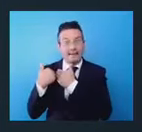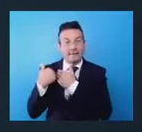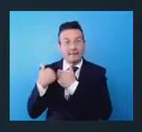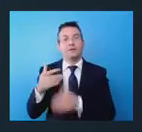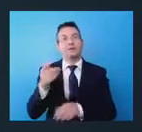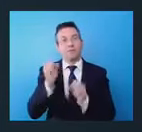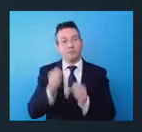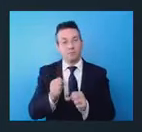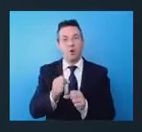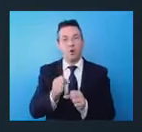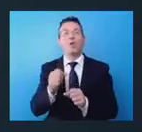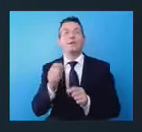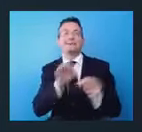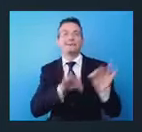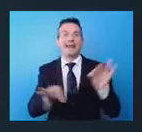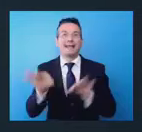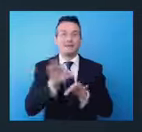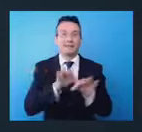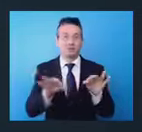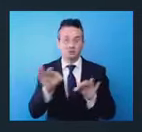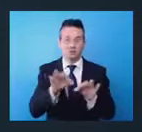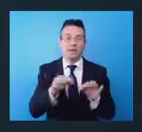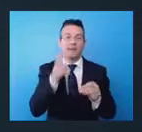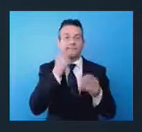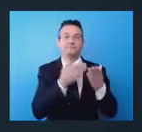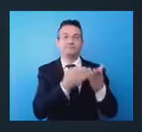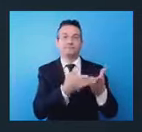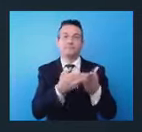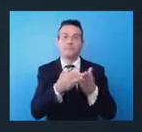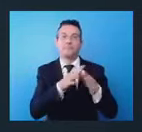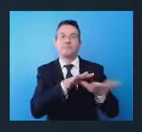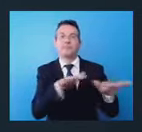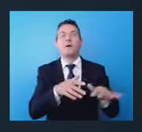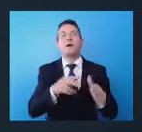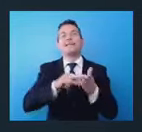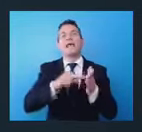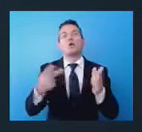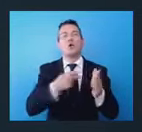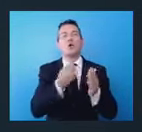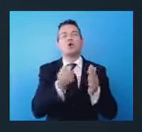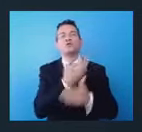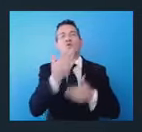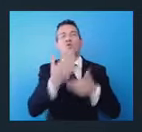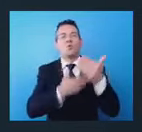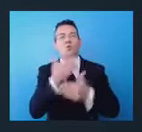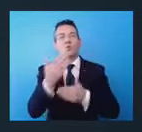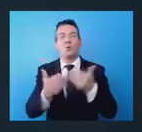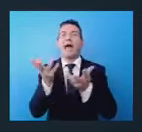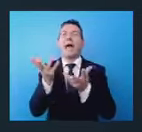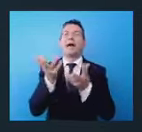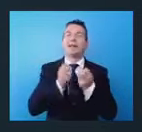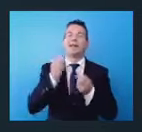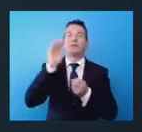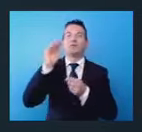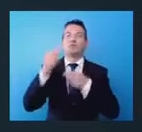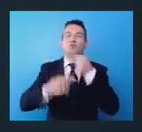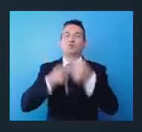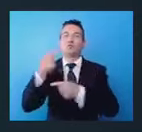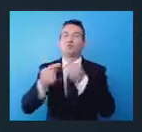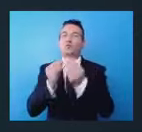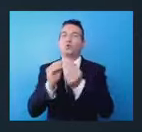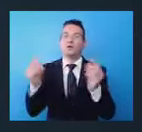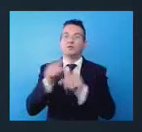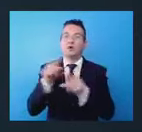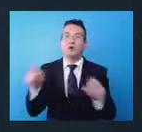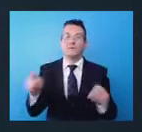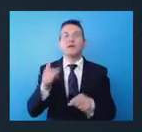che renda la formazione dei marittimi adeguata al costante sviluppo tecnologico del settore, attraente per le future generazioni e rispondente al fabbisogno di